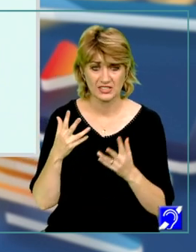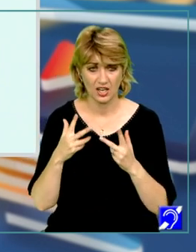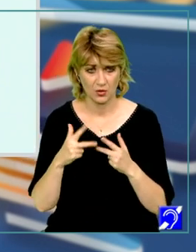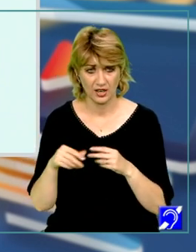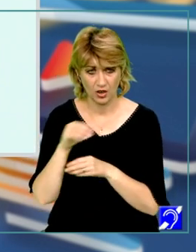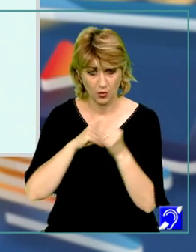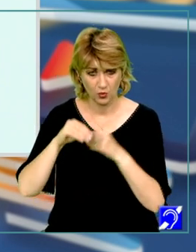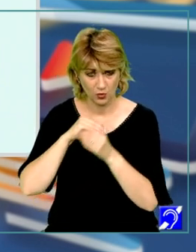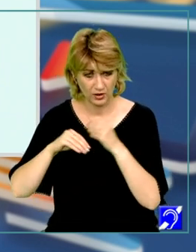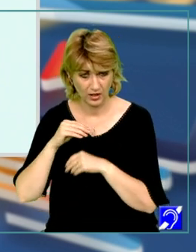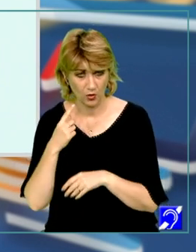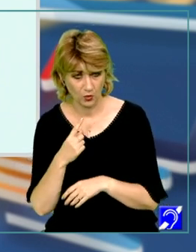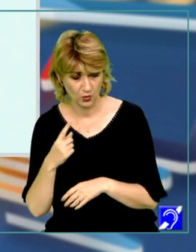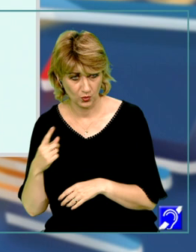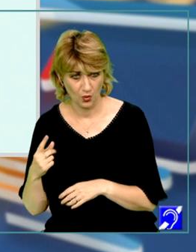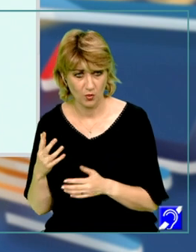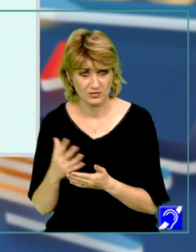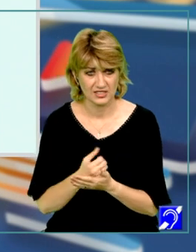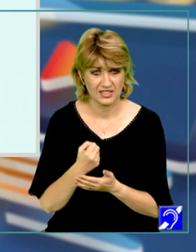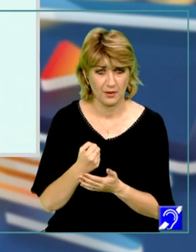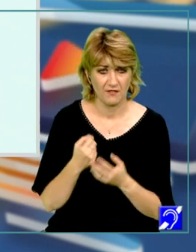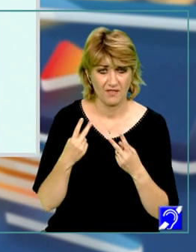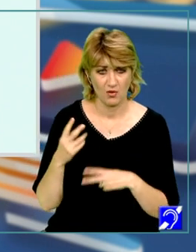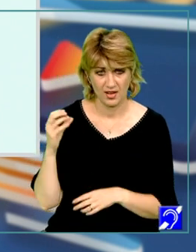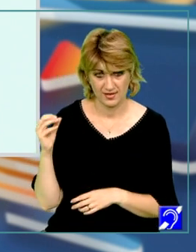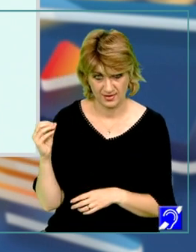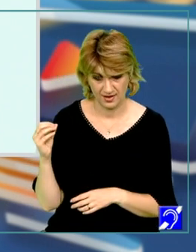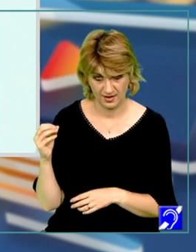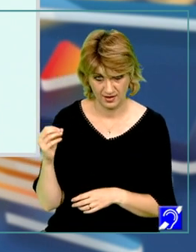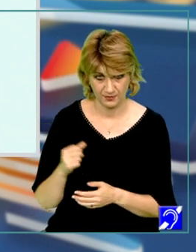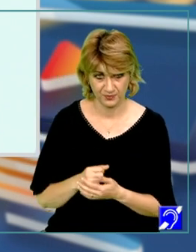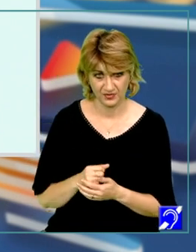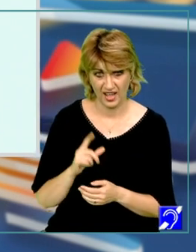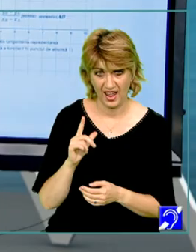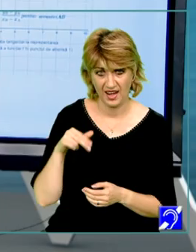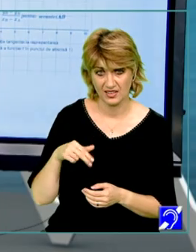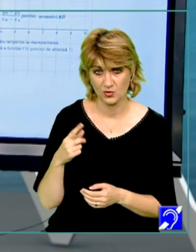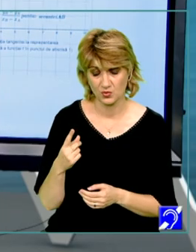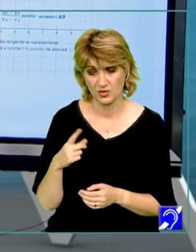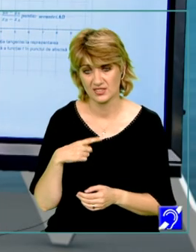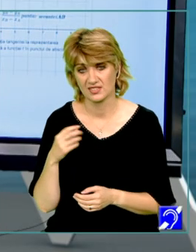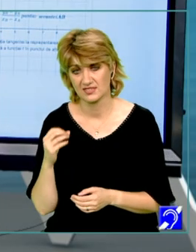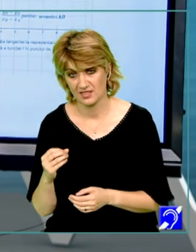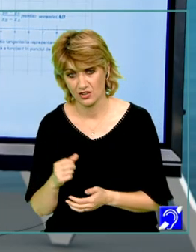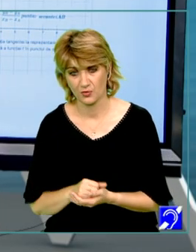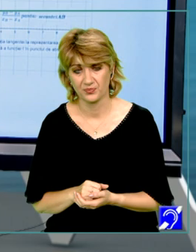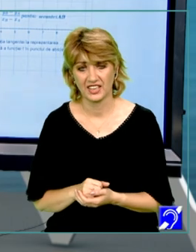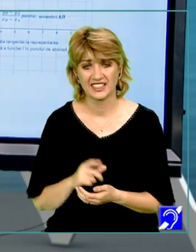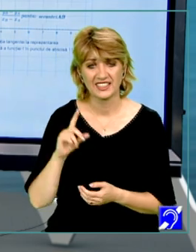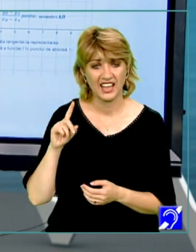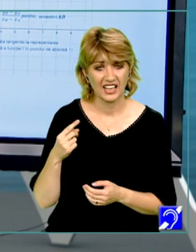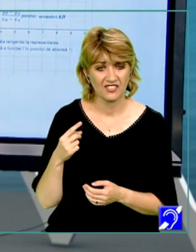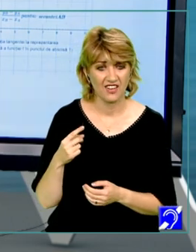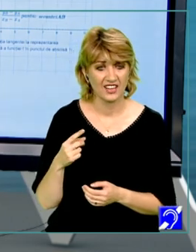înlocuirea lui x cu 1. Obținem că ia valoarea 0, f de 1 este 0. derivata, avem deja ceea ce